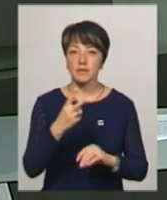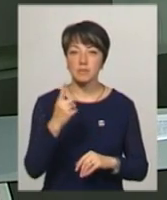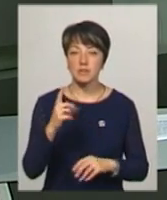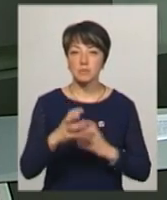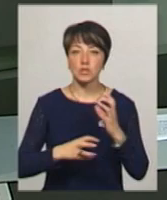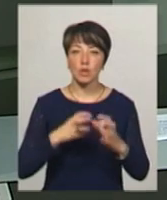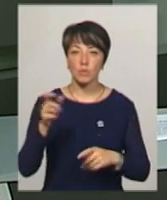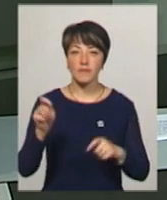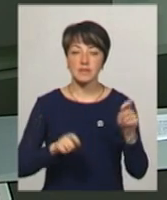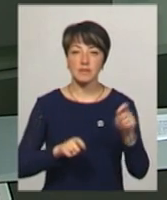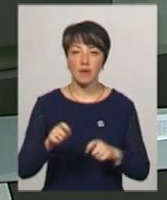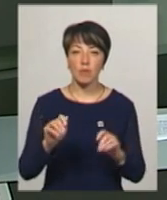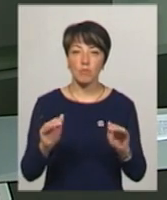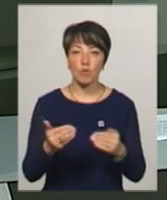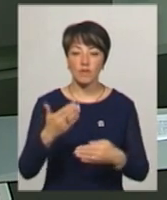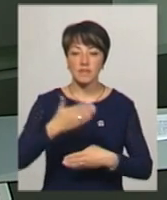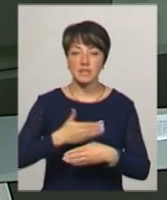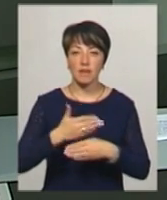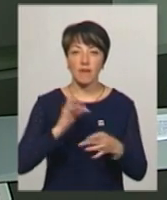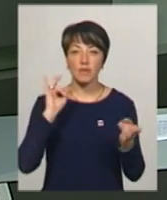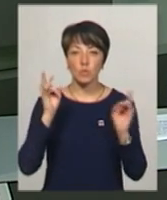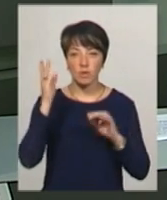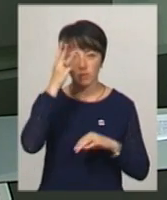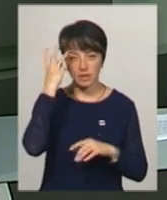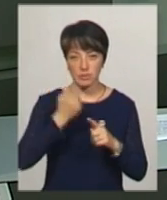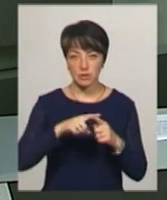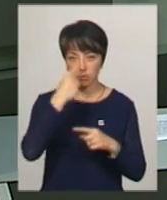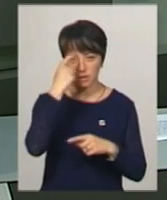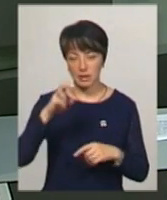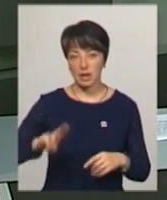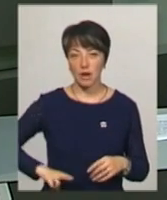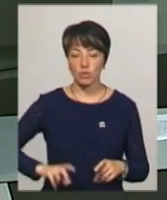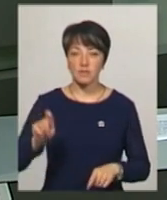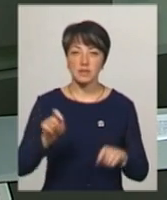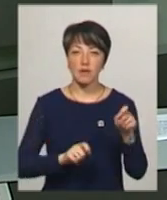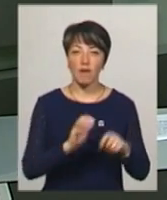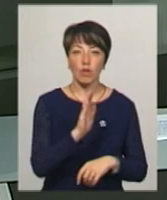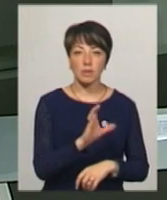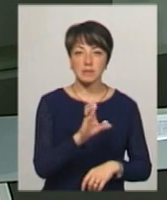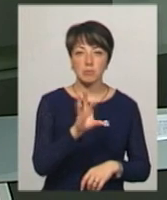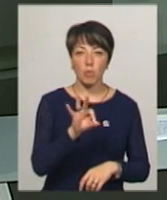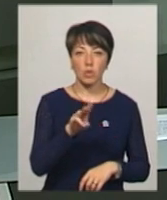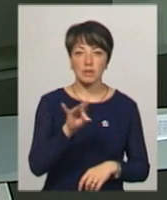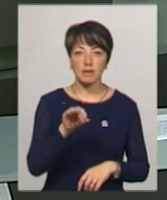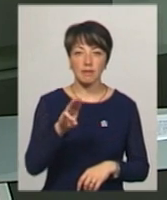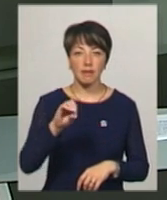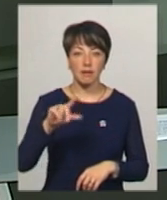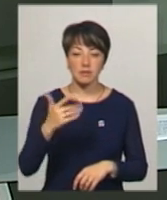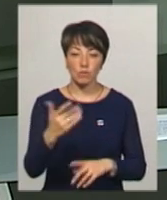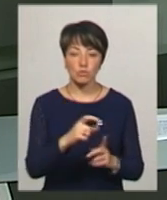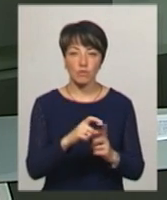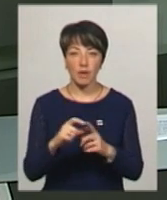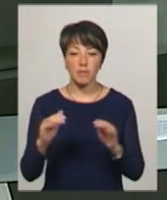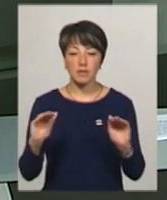-й міжнародний фестиваль моновистав «Відлуня» у Хмельницькому. Про це повідомив директор фестивалю Володимир Смотритель. За його словами, цього